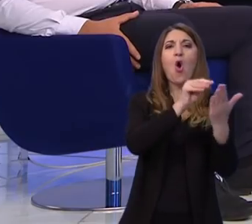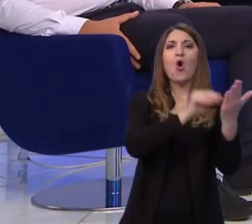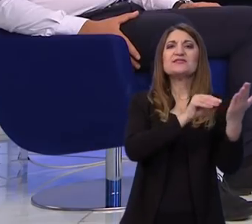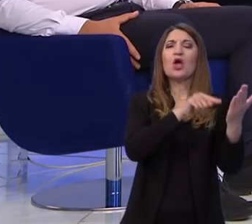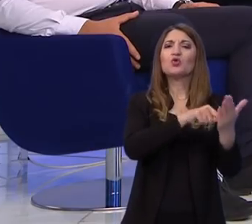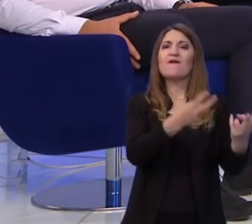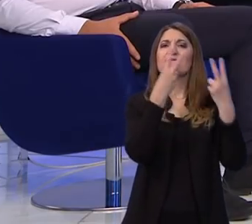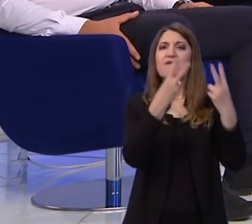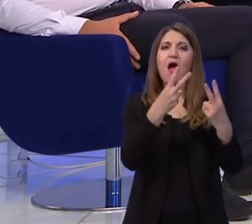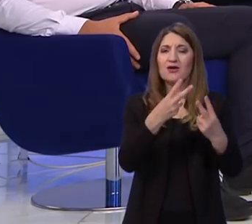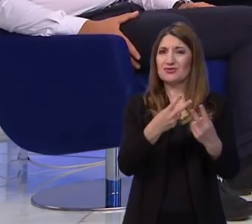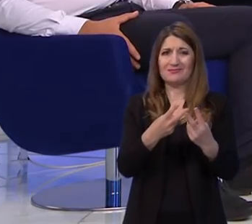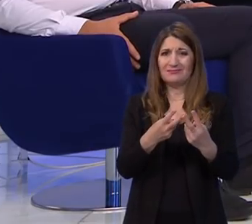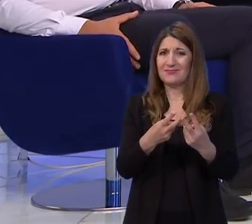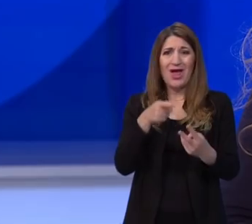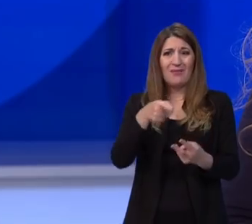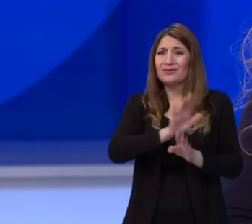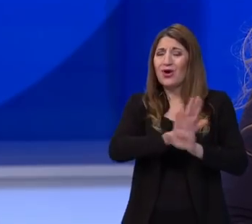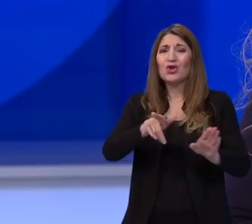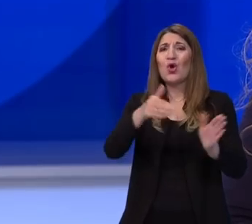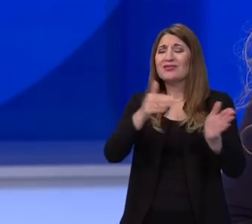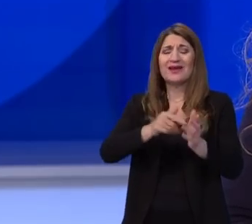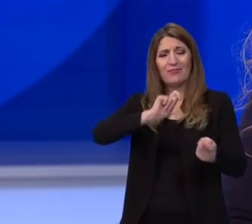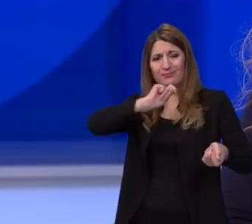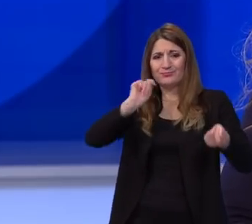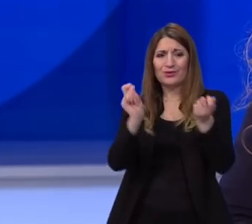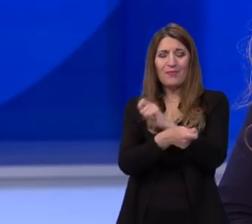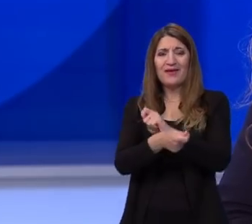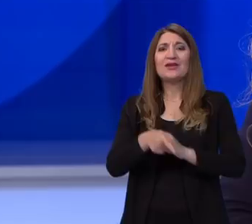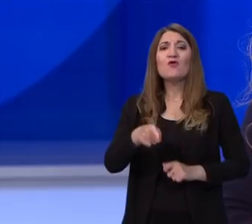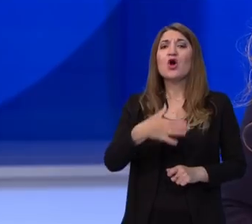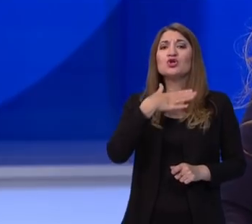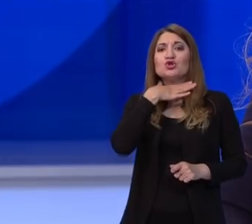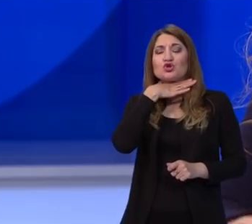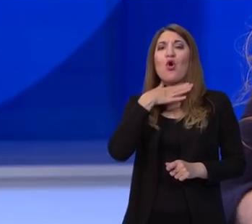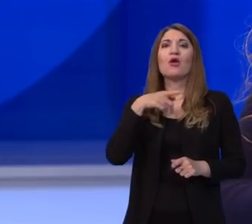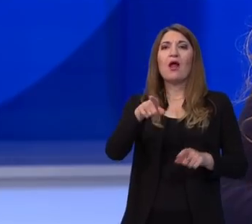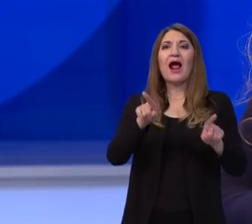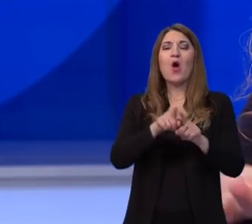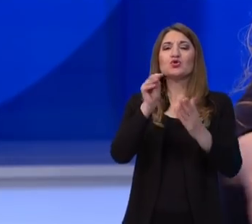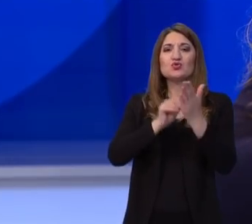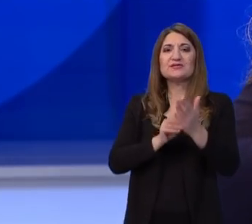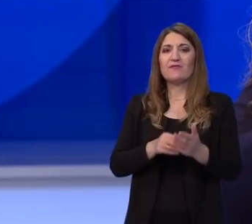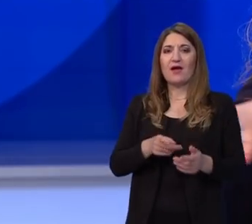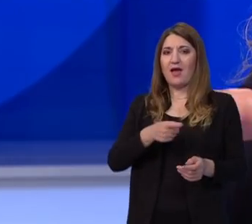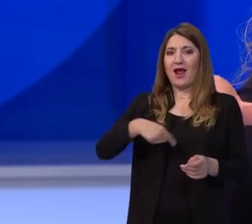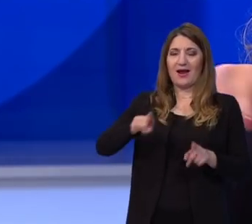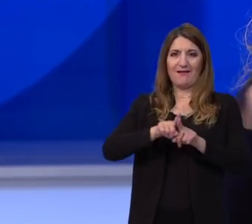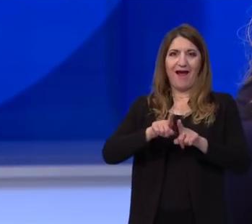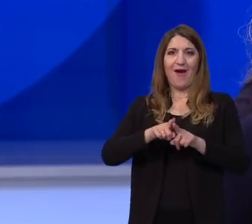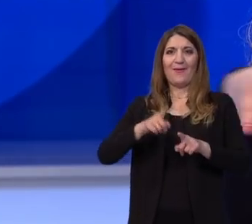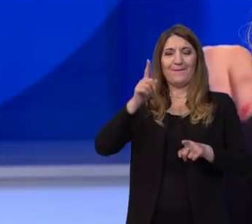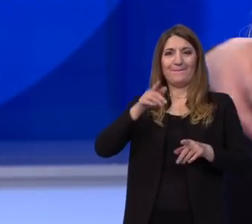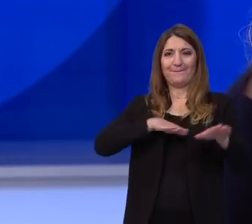to potpuno preokrenuti. Jer imam dojam da naš školski sustav izgleda kao jedan izgoreni kolač na koji svaki ministar nasipa gore